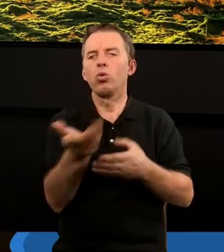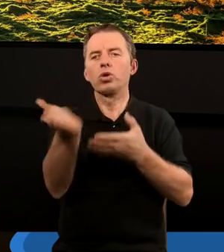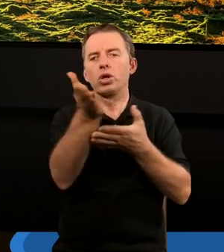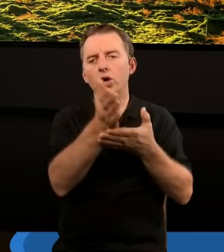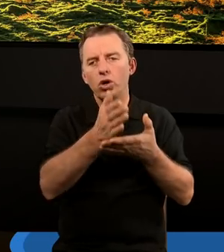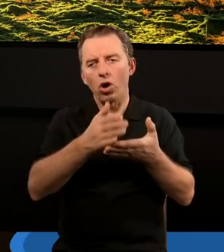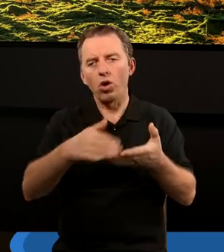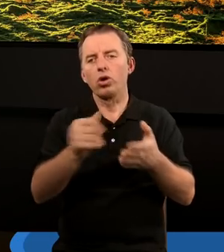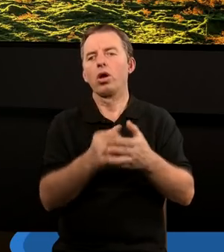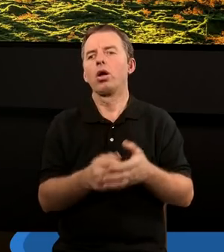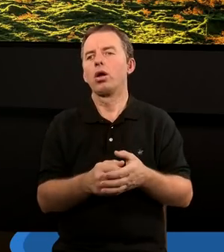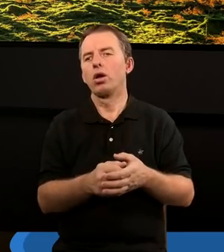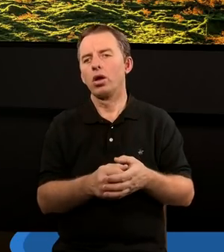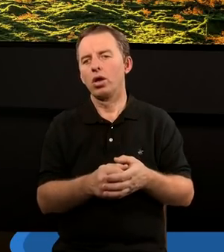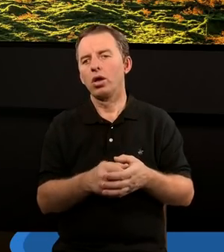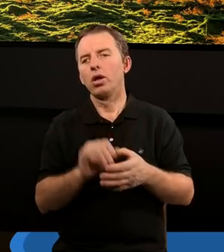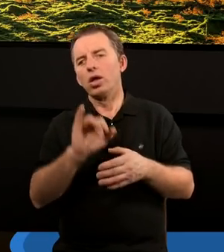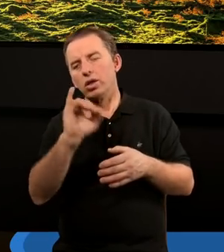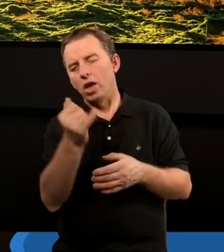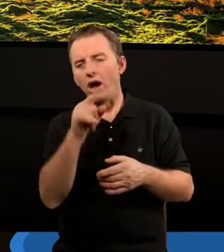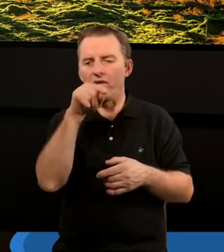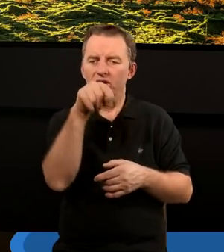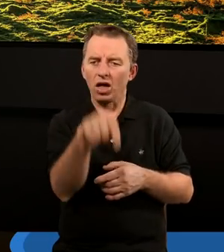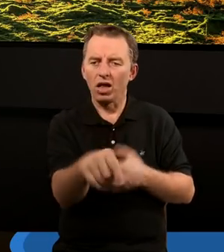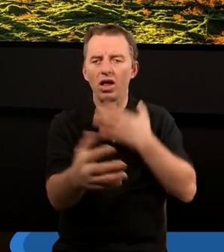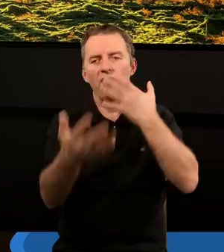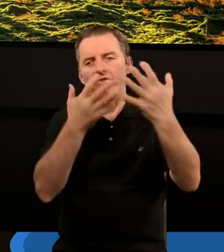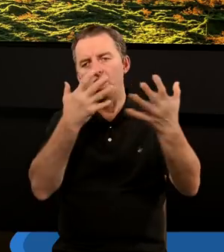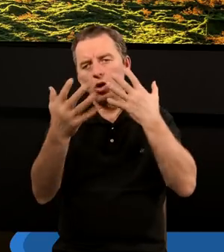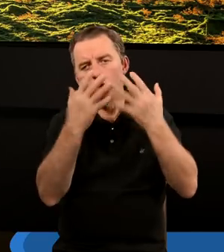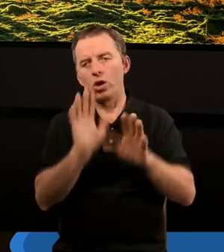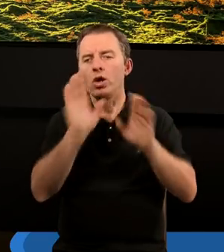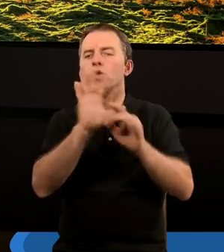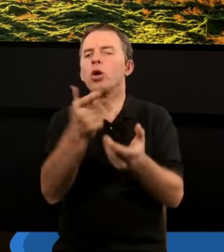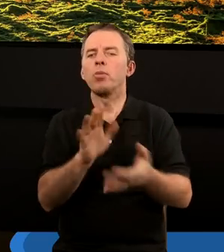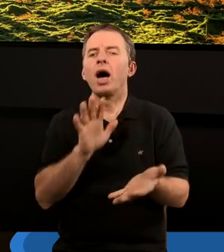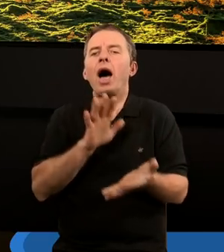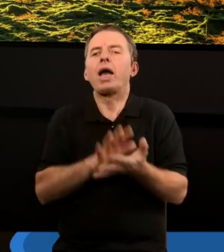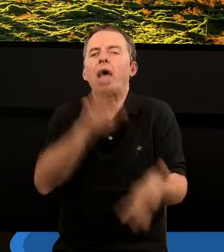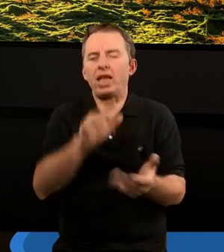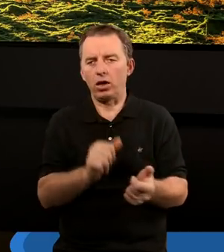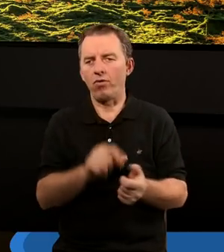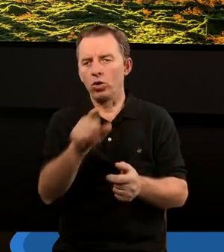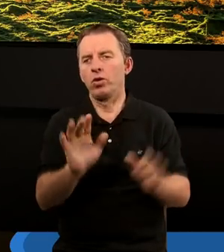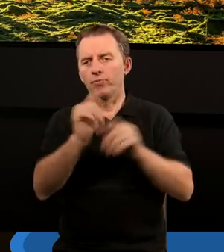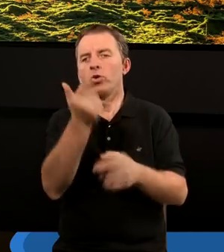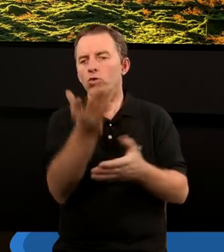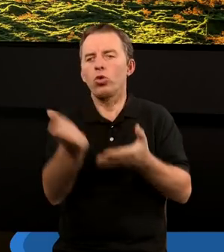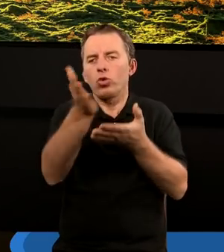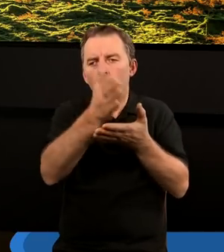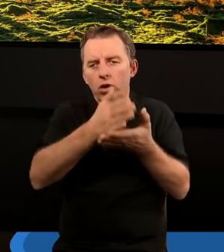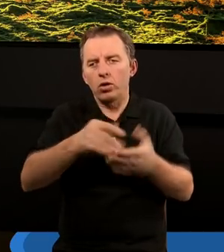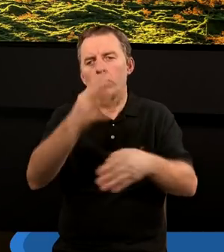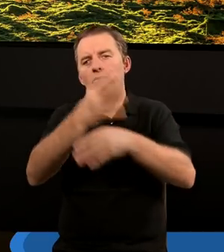rozdziału, który pokazuje, jak wtedy wyglądało nabożeństwo, czym się charakteryzowało. W tym drugim